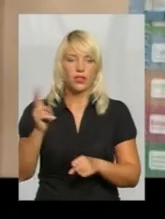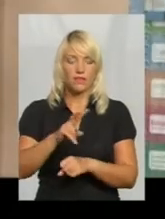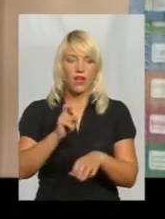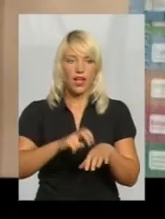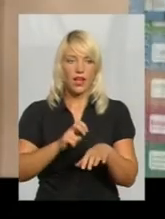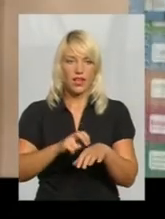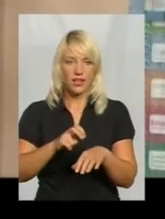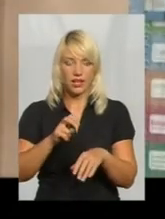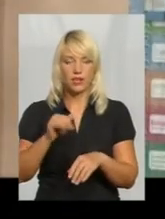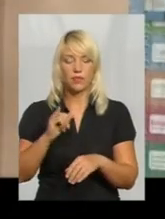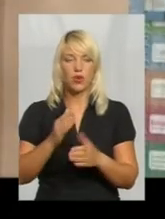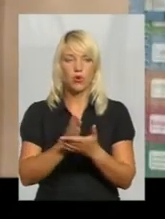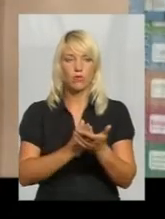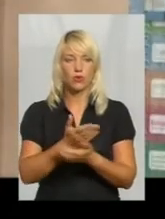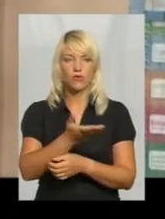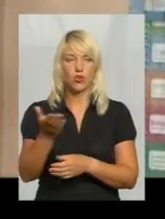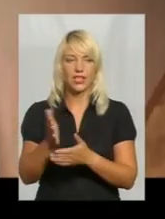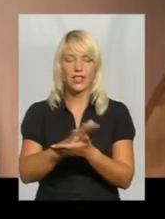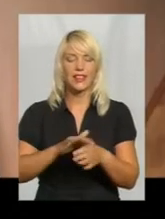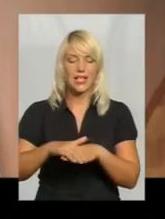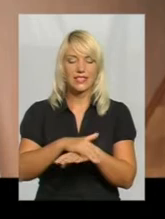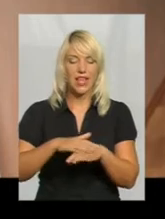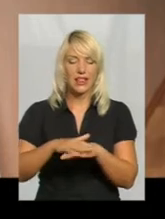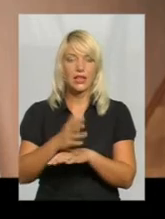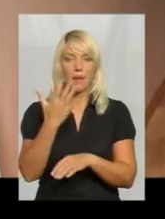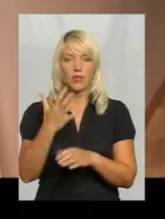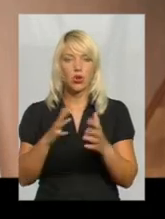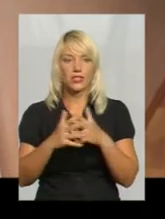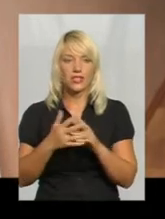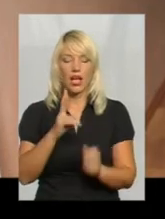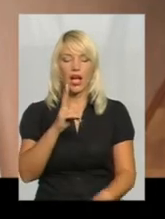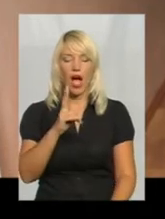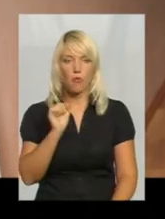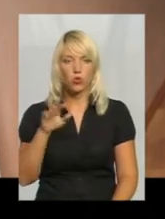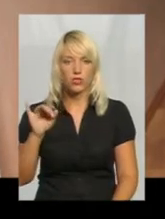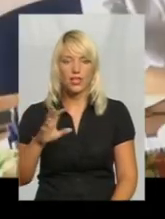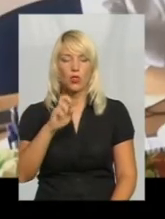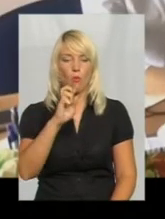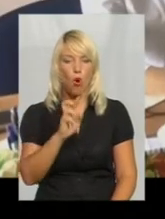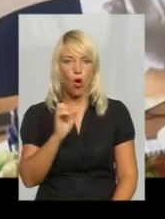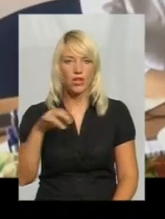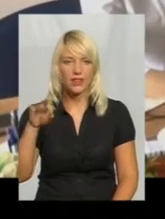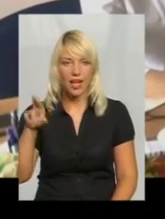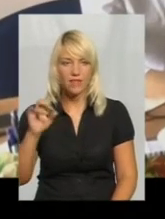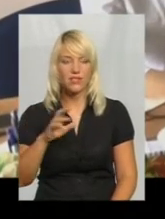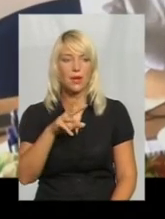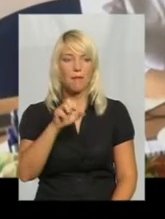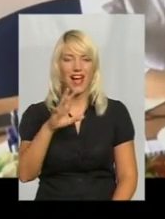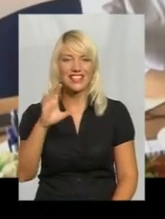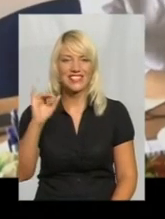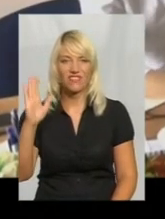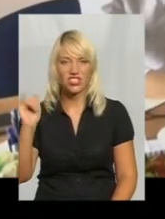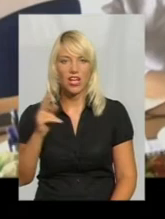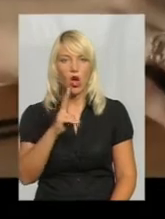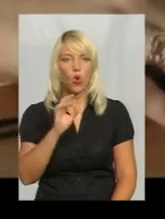Пилипець. Обслуговують вони населення п'ятьох навколишніх сіл – це Копистин, Богданівці, Масівці, Івашківці та Колибань. Зараз у медзаклад